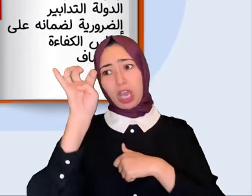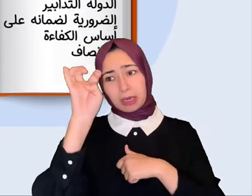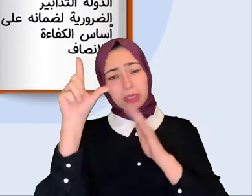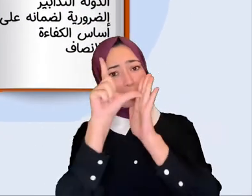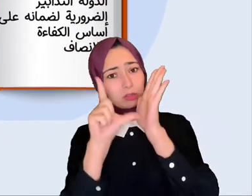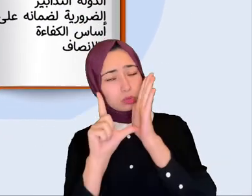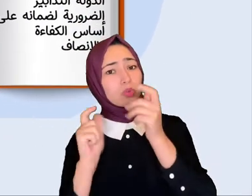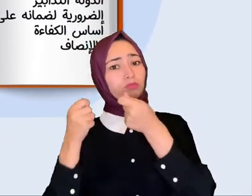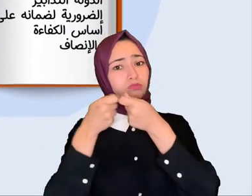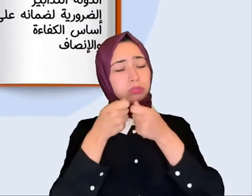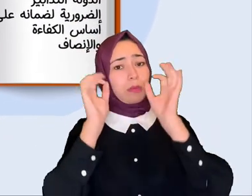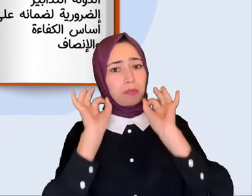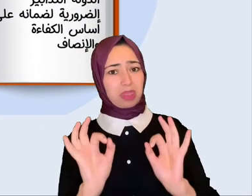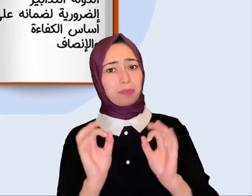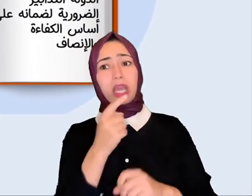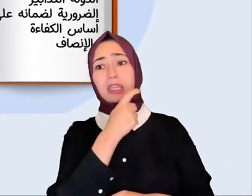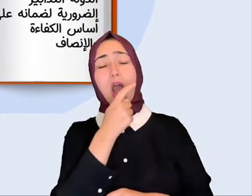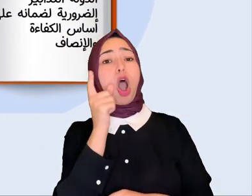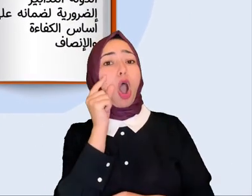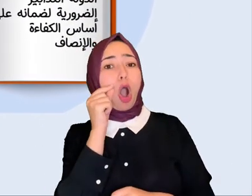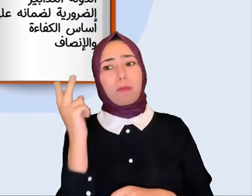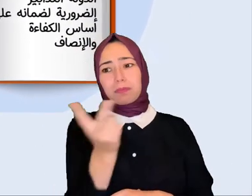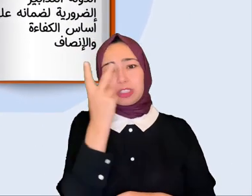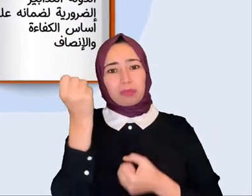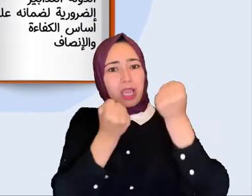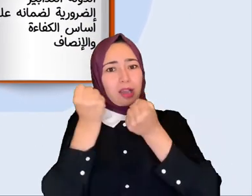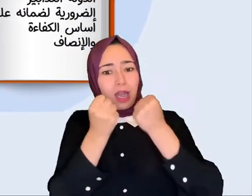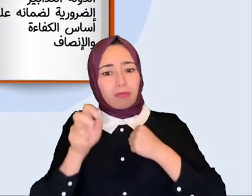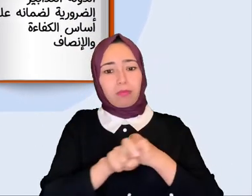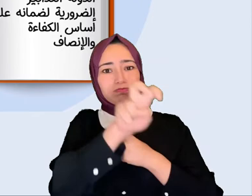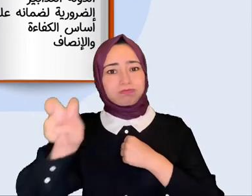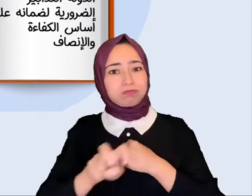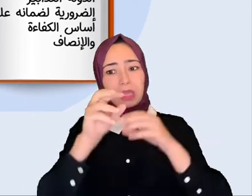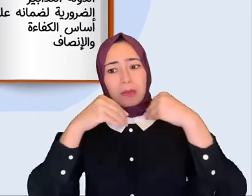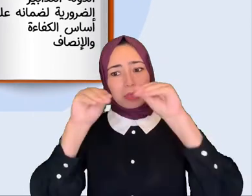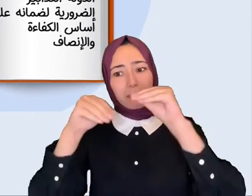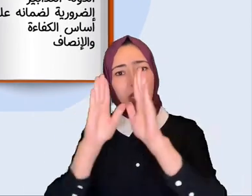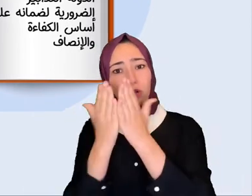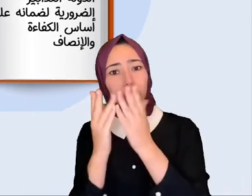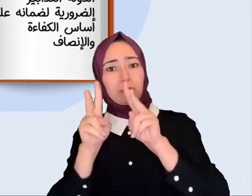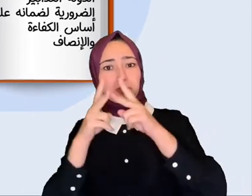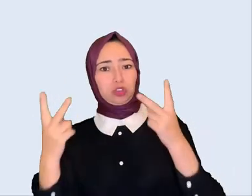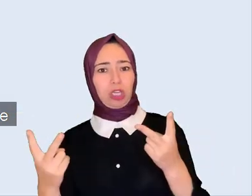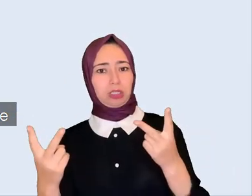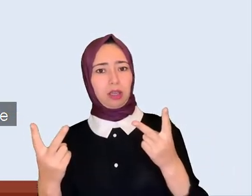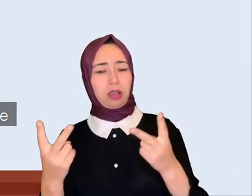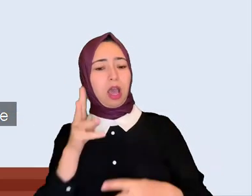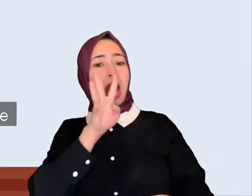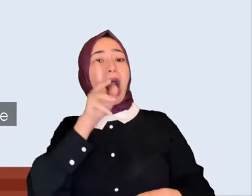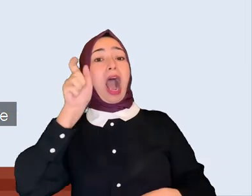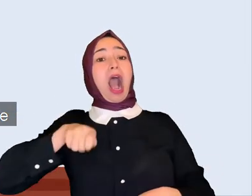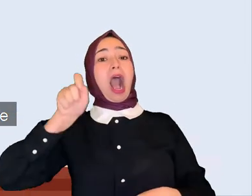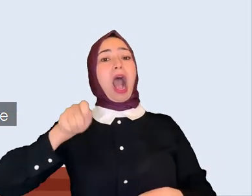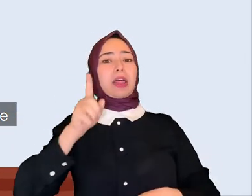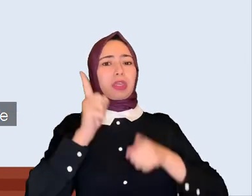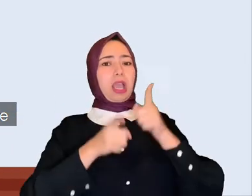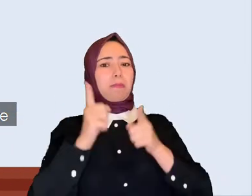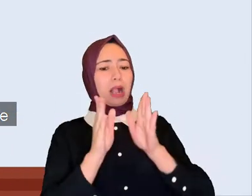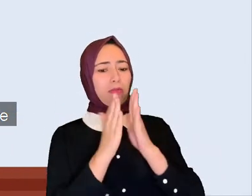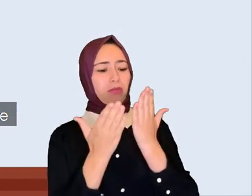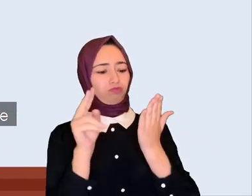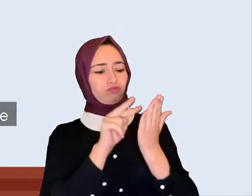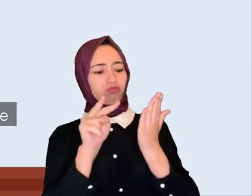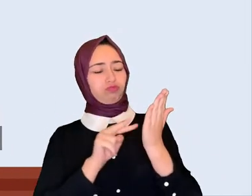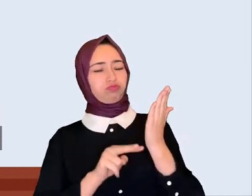بالفصل 40 من الدستور بما انه الناصر معتش بشي ناجم يدور بالكرهبة ويبيع وياخذ الكوميسيونات قاضي الضمان الاجتماعي شيف